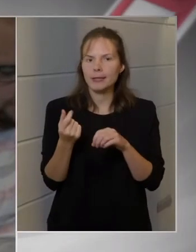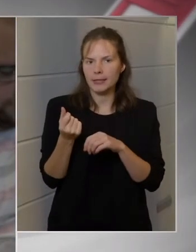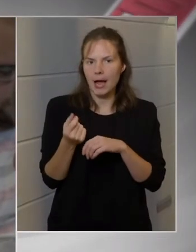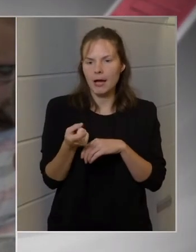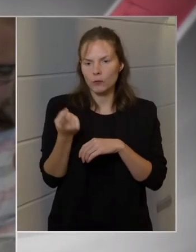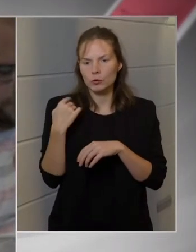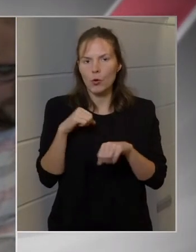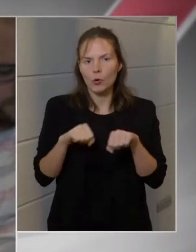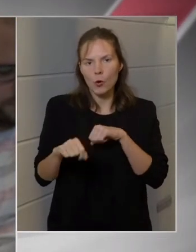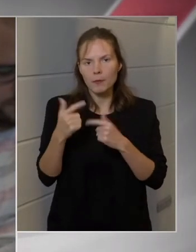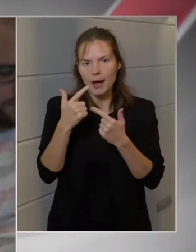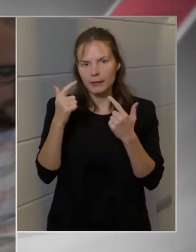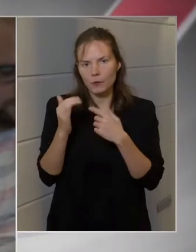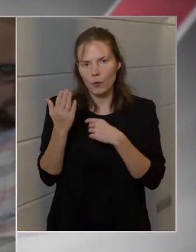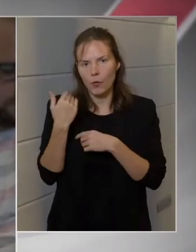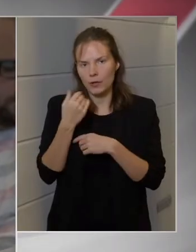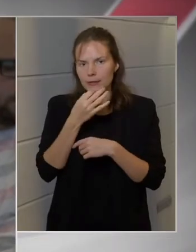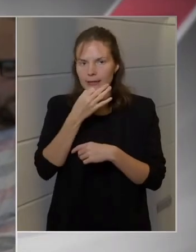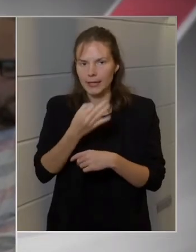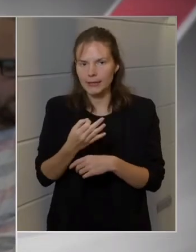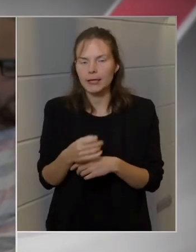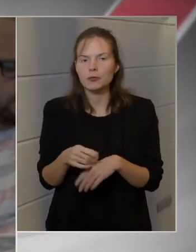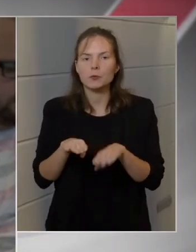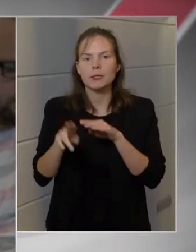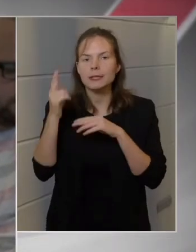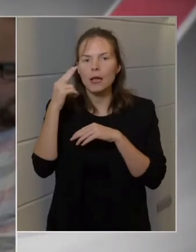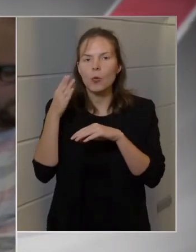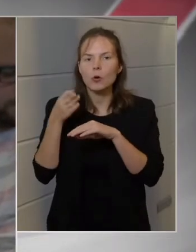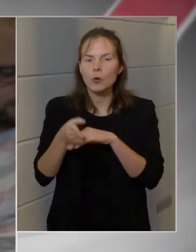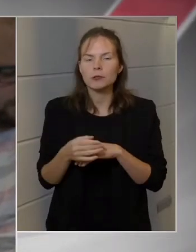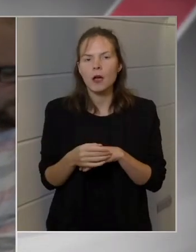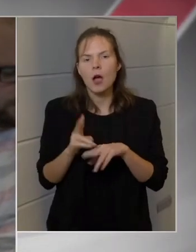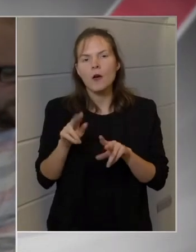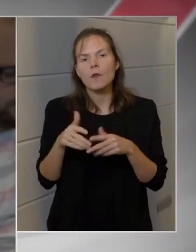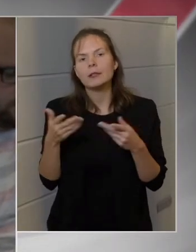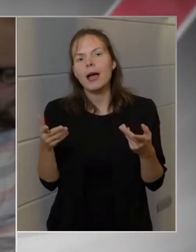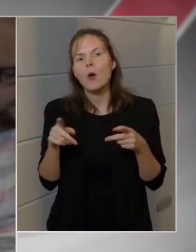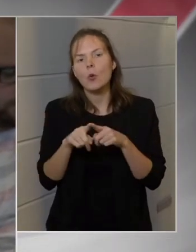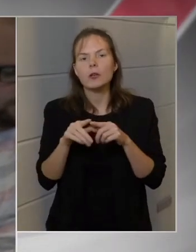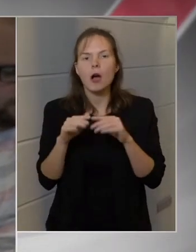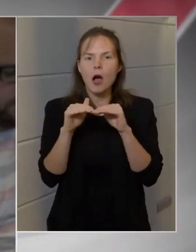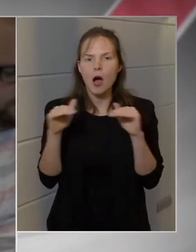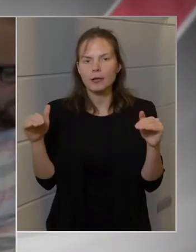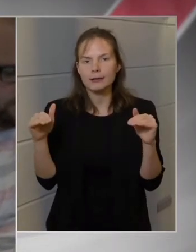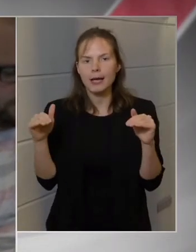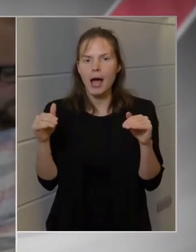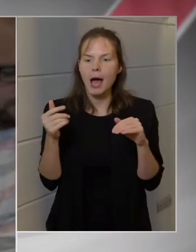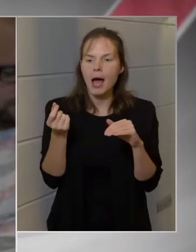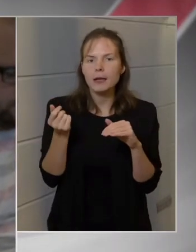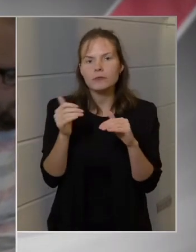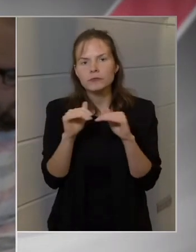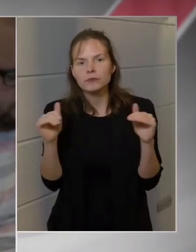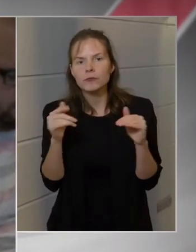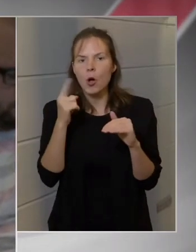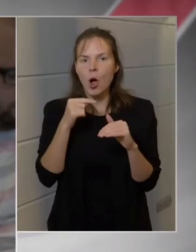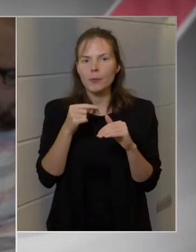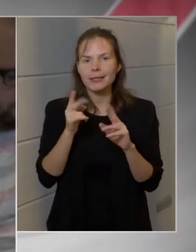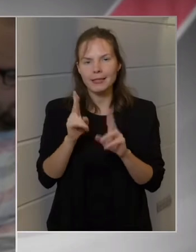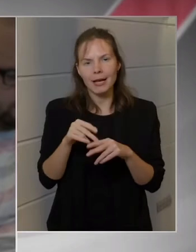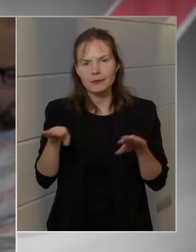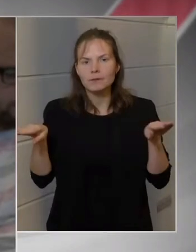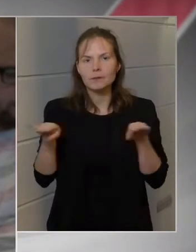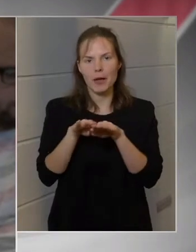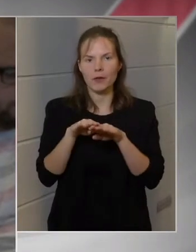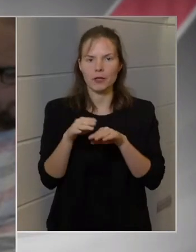múltkori kormányinfón is erről kérdeztem miniszterúrat. Van-e olyan határ, aminél úgy gondolják, hogy be kell